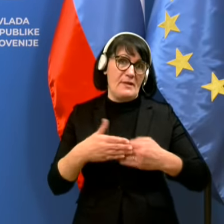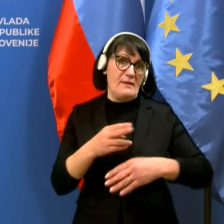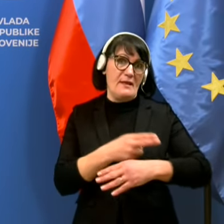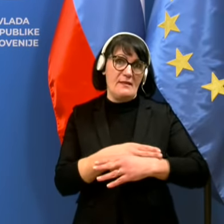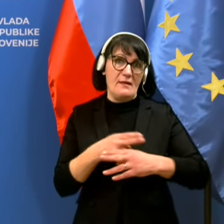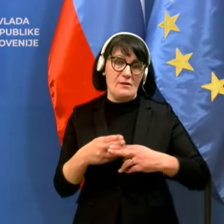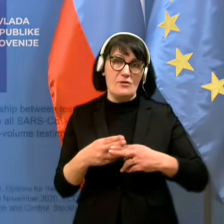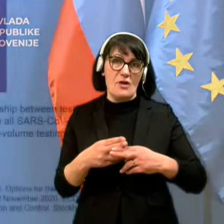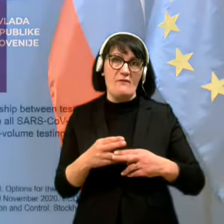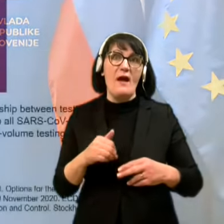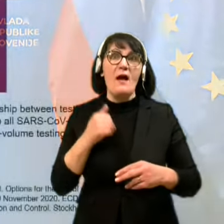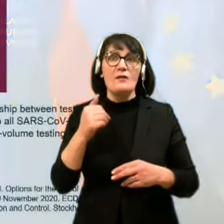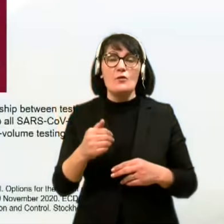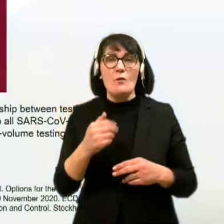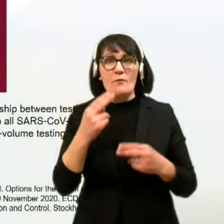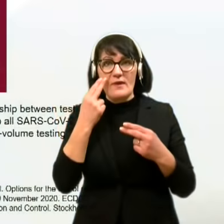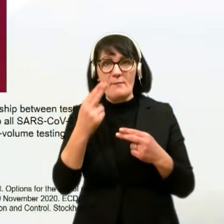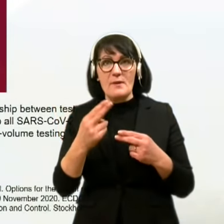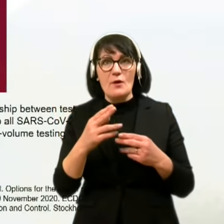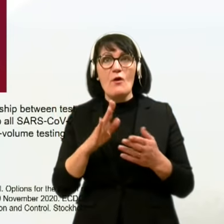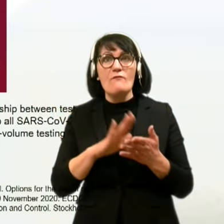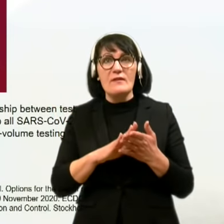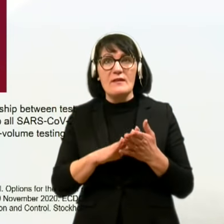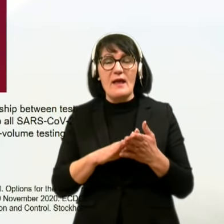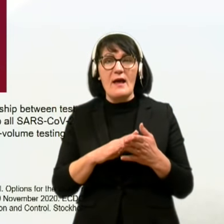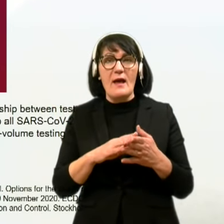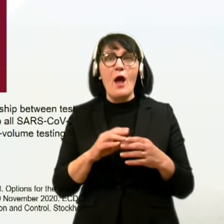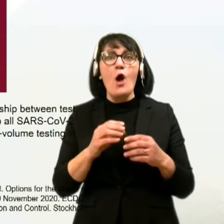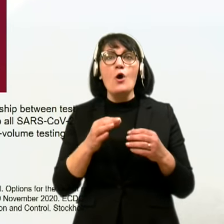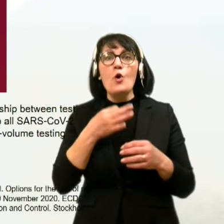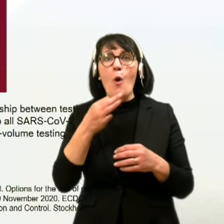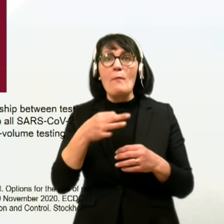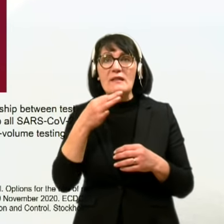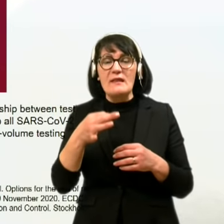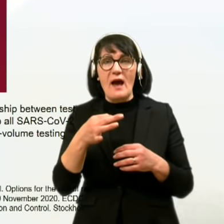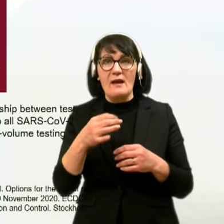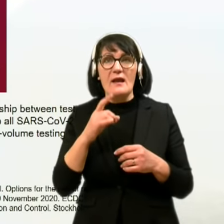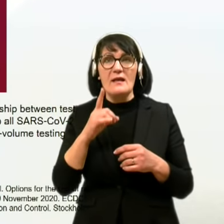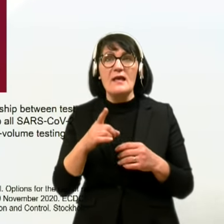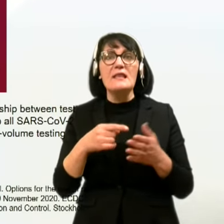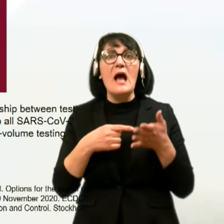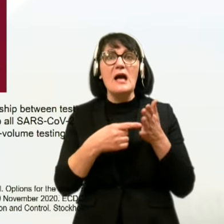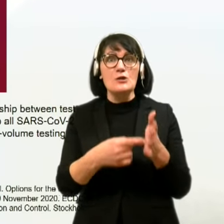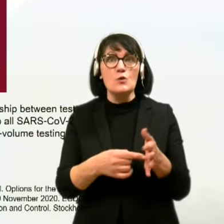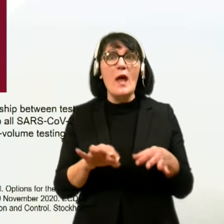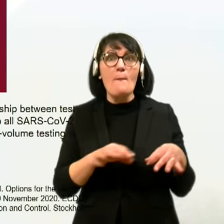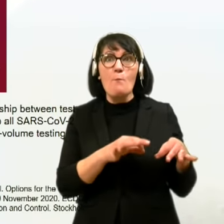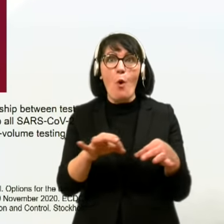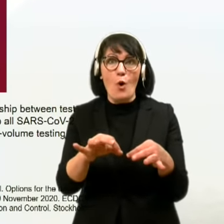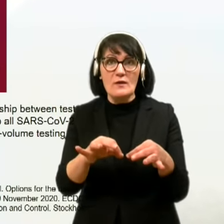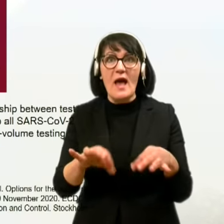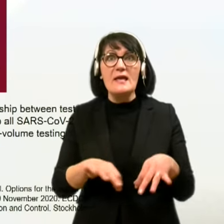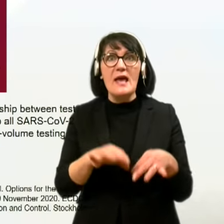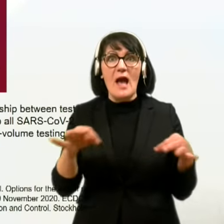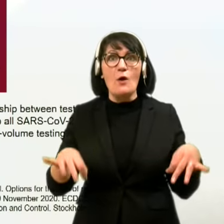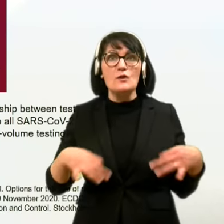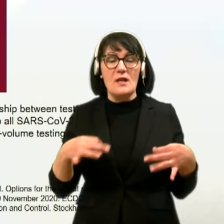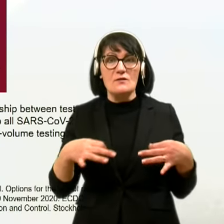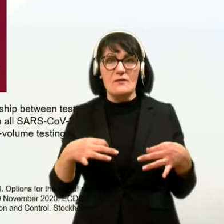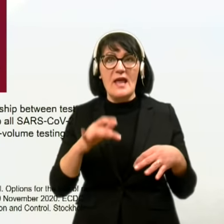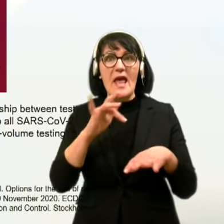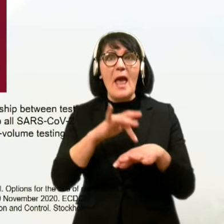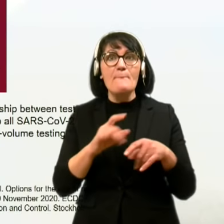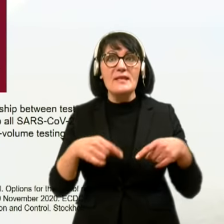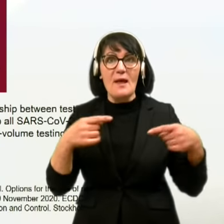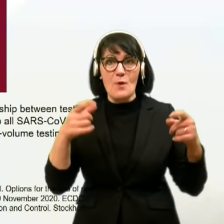primeru, vidite, to je članek oziroma komentar v Lancetu, ki nakazuje pot, ki jo javno zdravstveni, epidemiologi vidimo